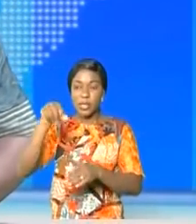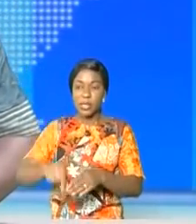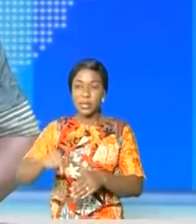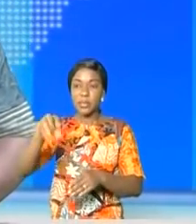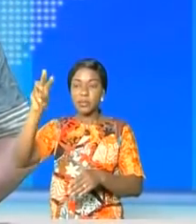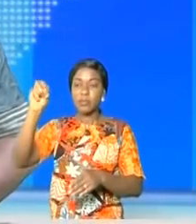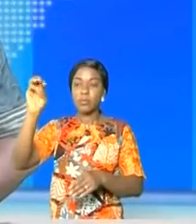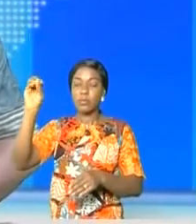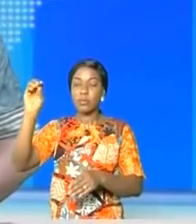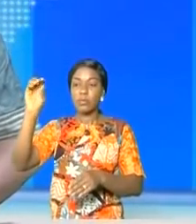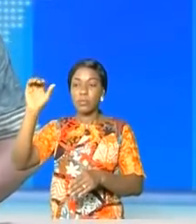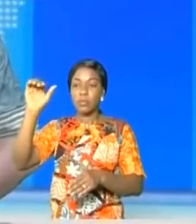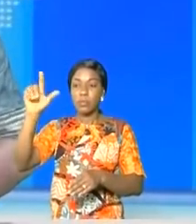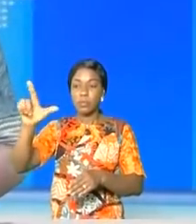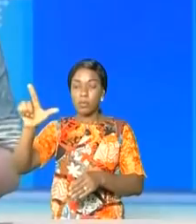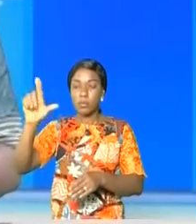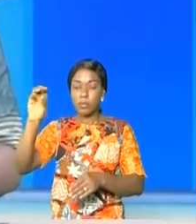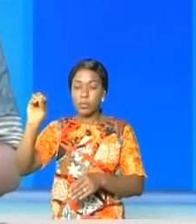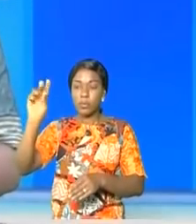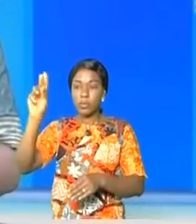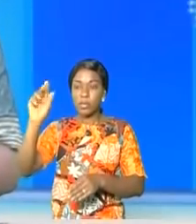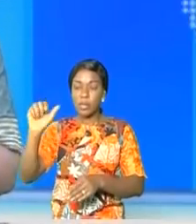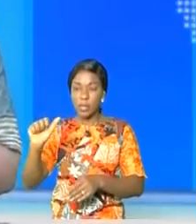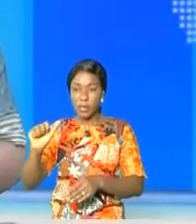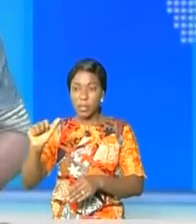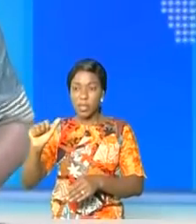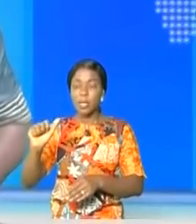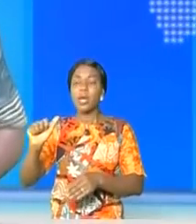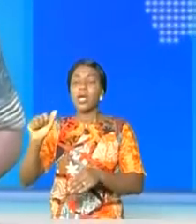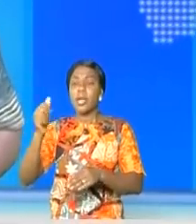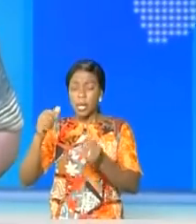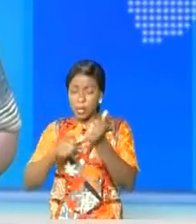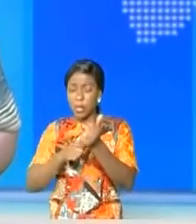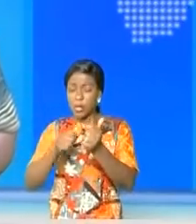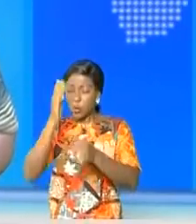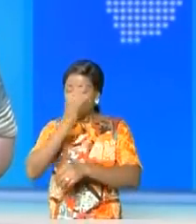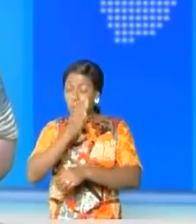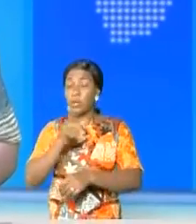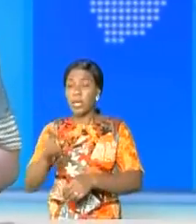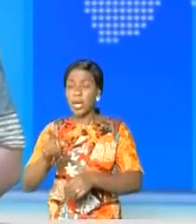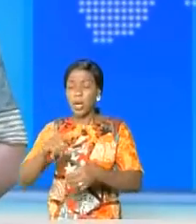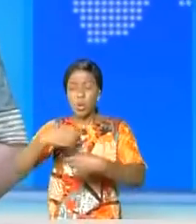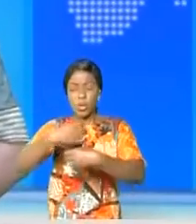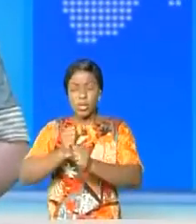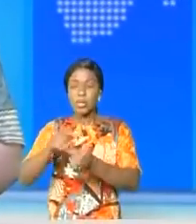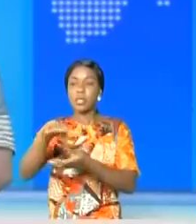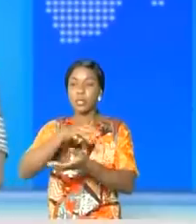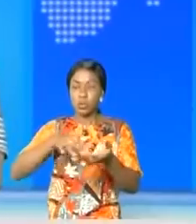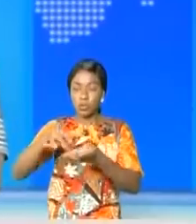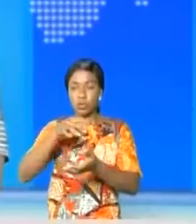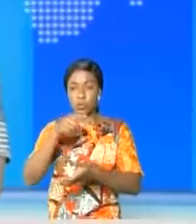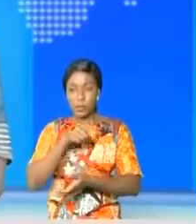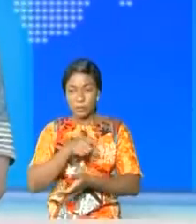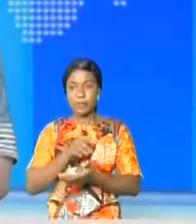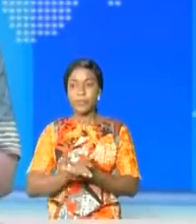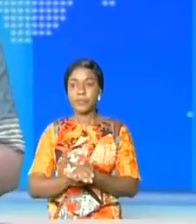même commune, ont été auteurs des actes de vandalisme. Et puis, le